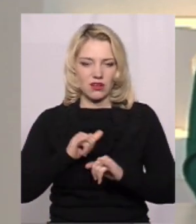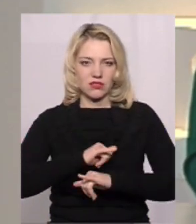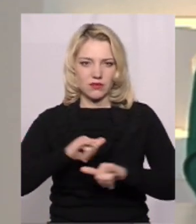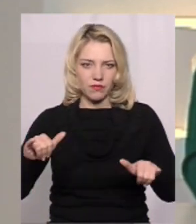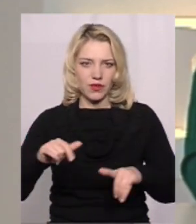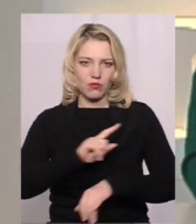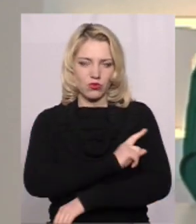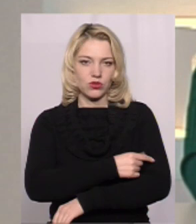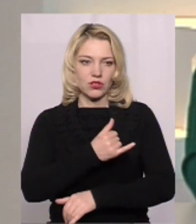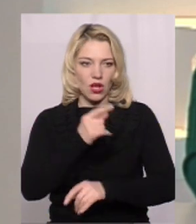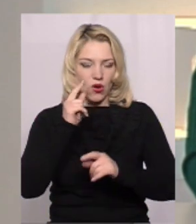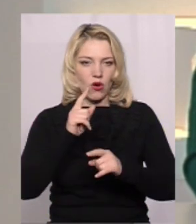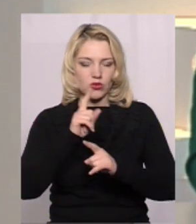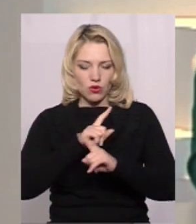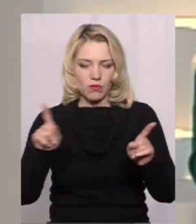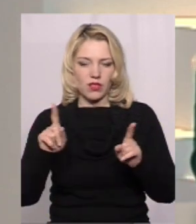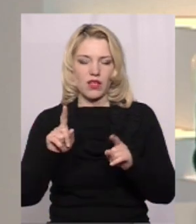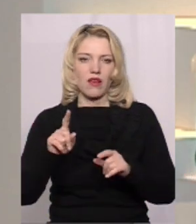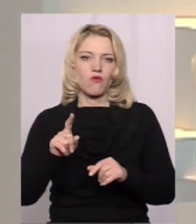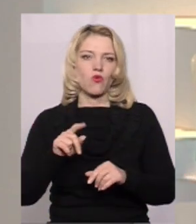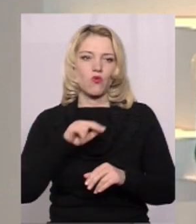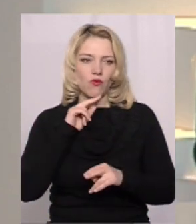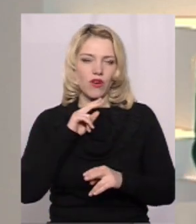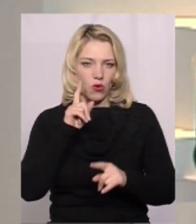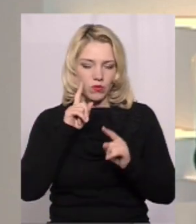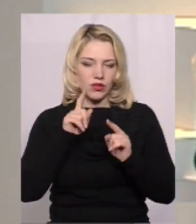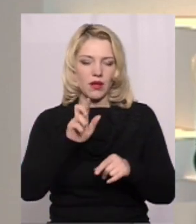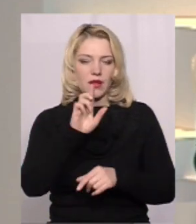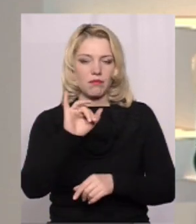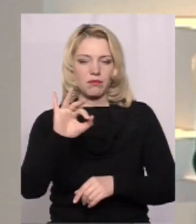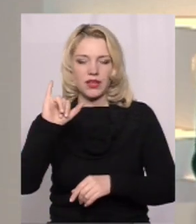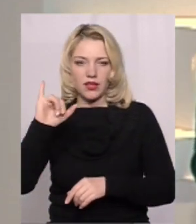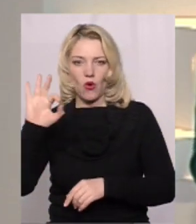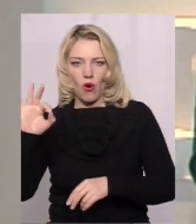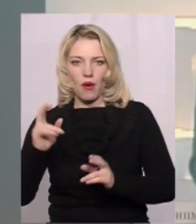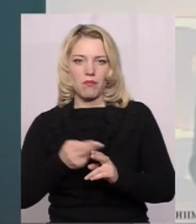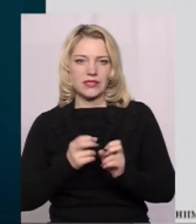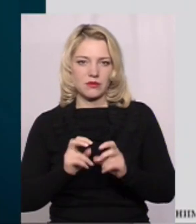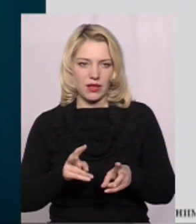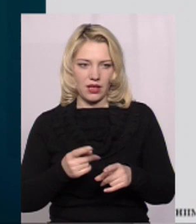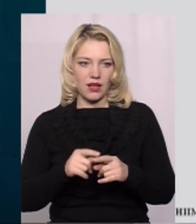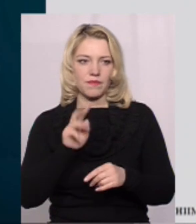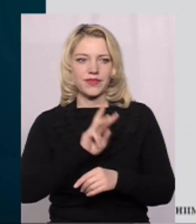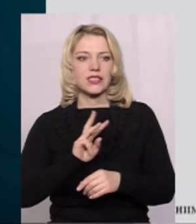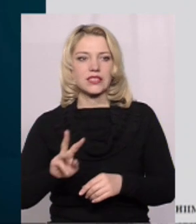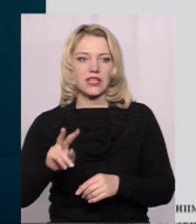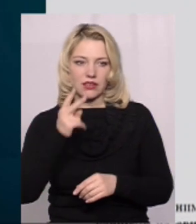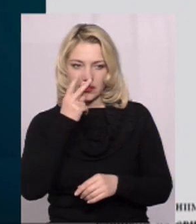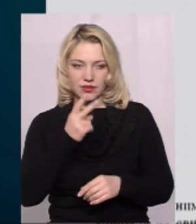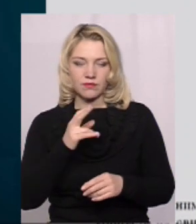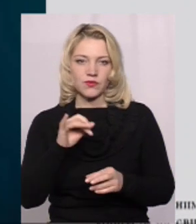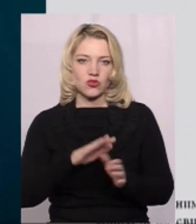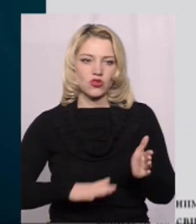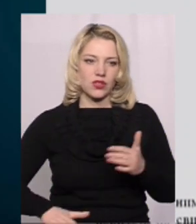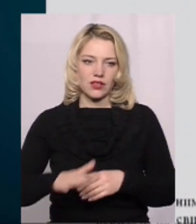і особливу увагу приділяють біобезпеці На сайті демонструють, що на